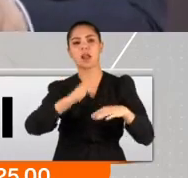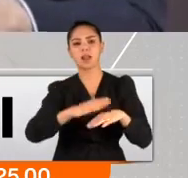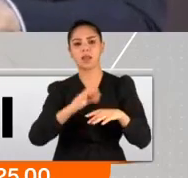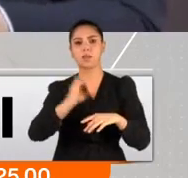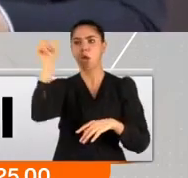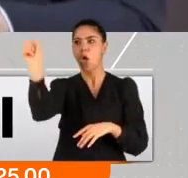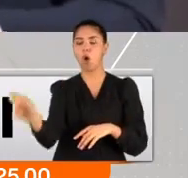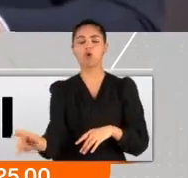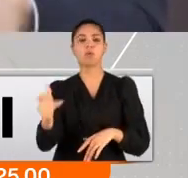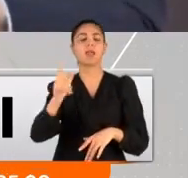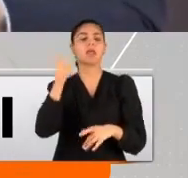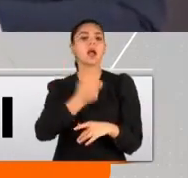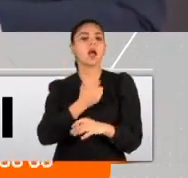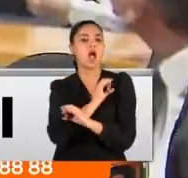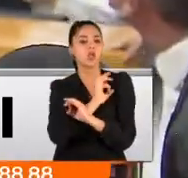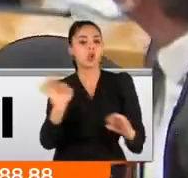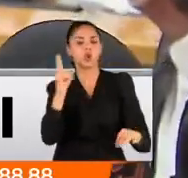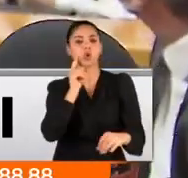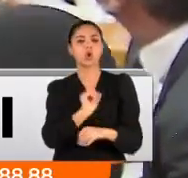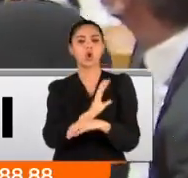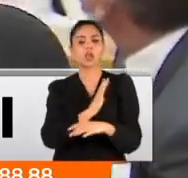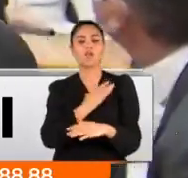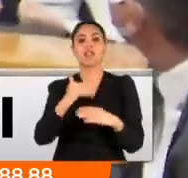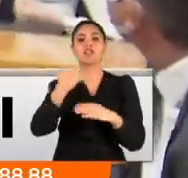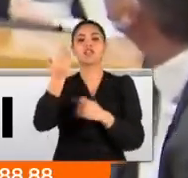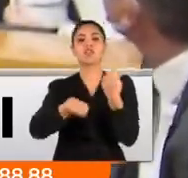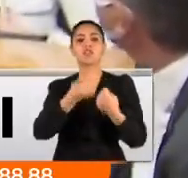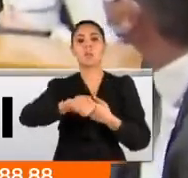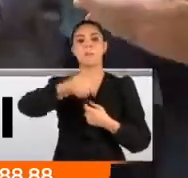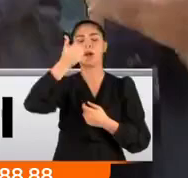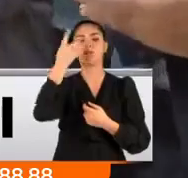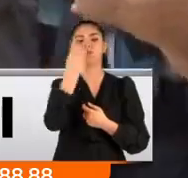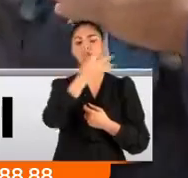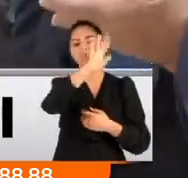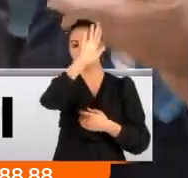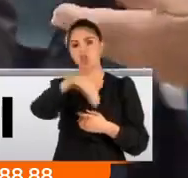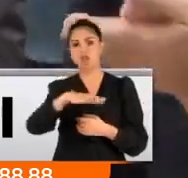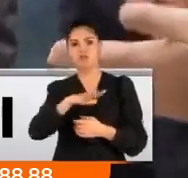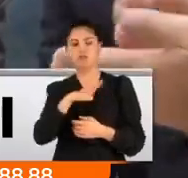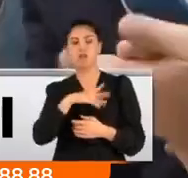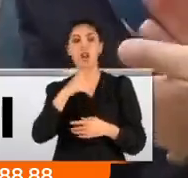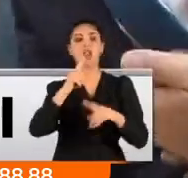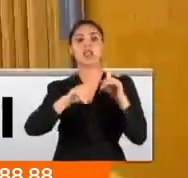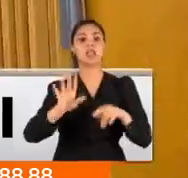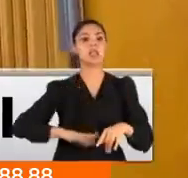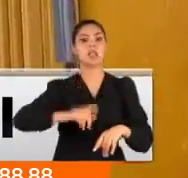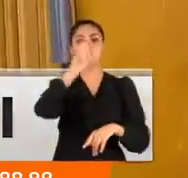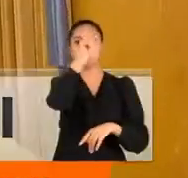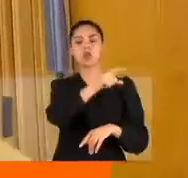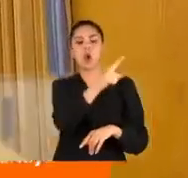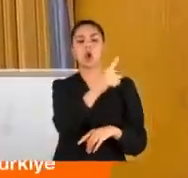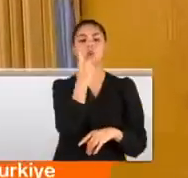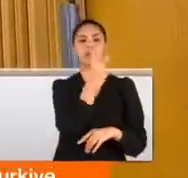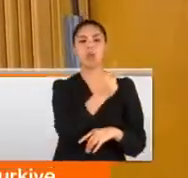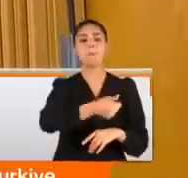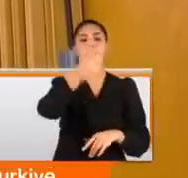hukuksuz bir şekilde gözaltında tutuluyor. Dışişleri Bakanlığı tarafından çağrıldılar. Olabilir. Kılıçdaroğlu'nun kurmayları tıpkı genel başkanları